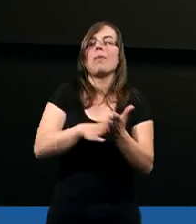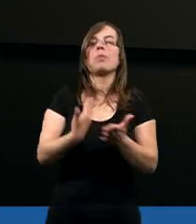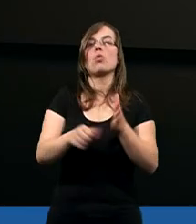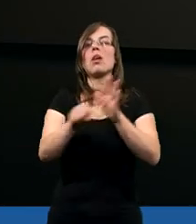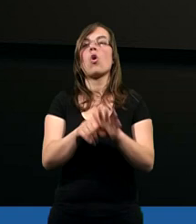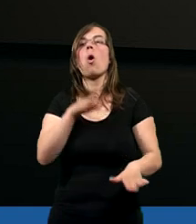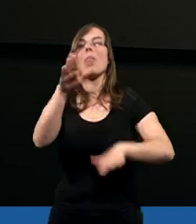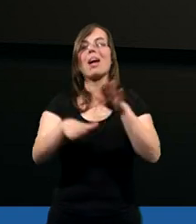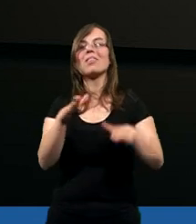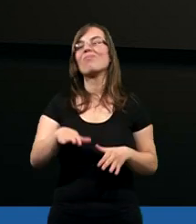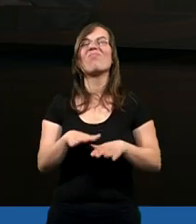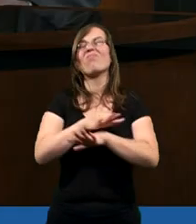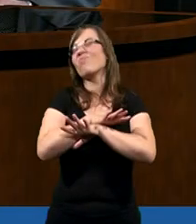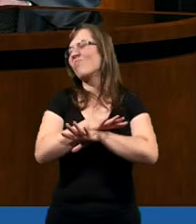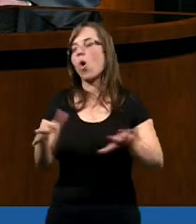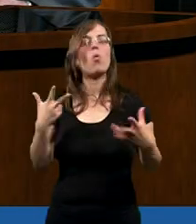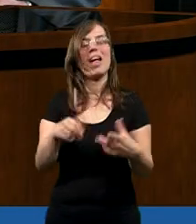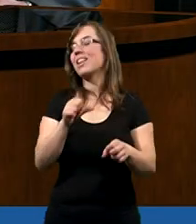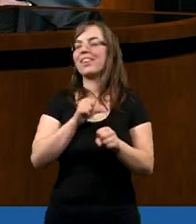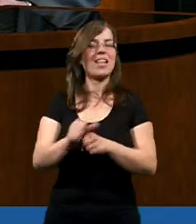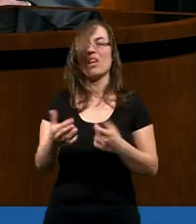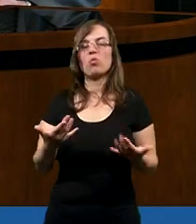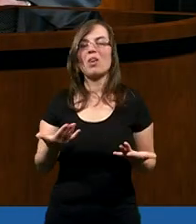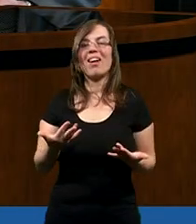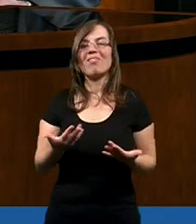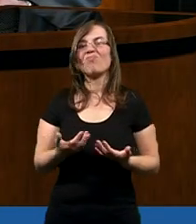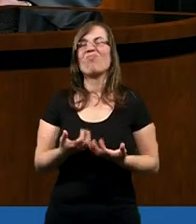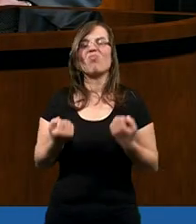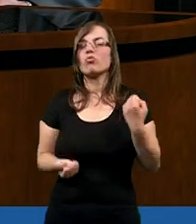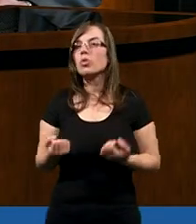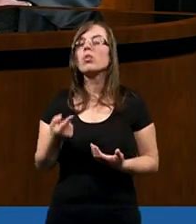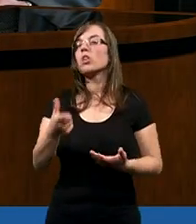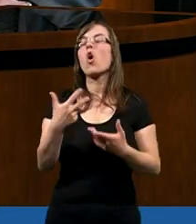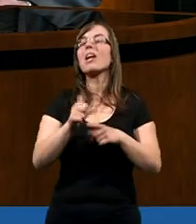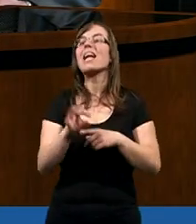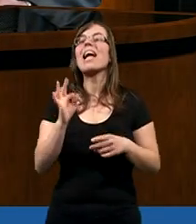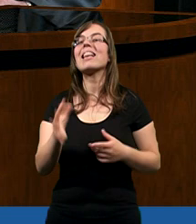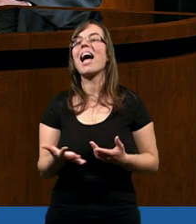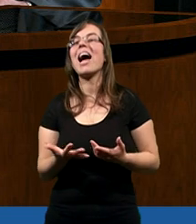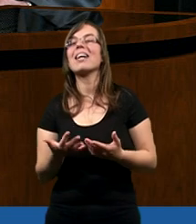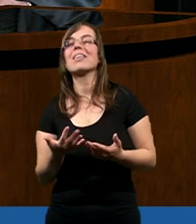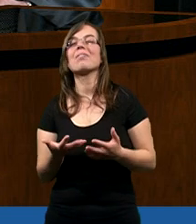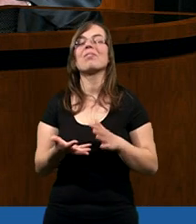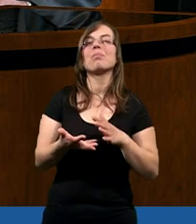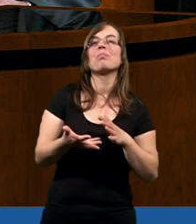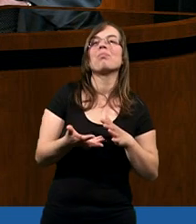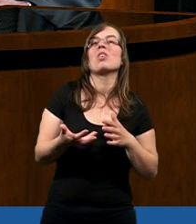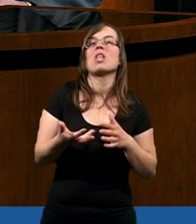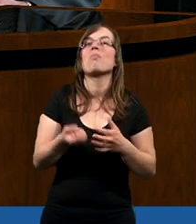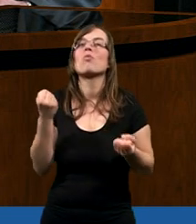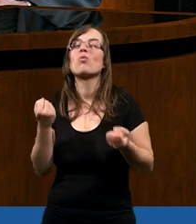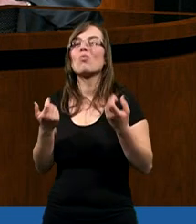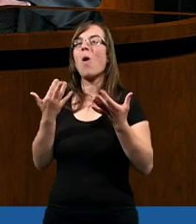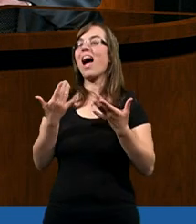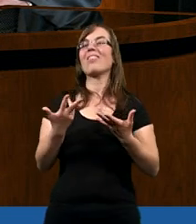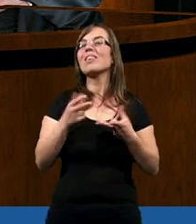przykład do naśladowania? W ogóle nie jest łatwy przykład. On w ogóle nie jest taki pociągający za bardzo.